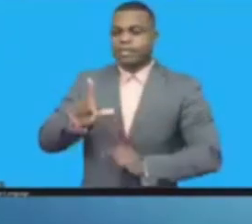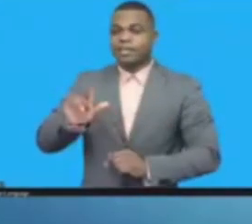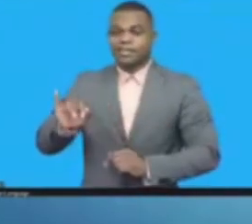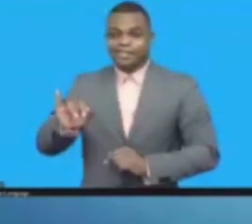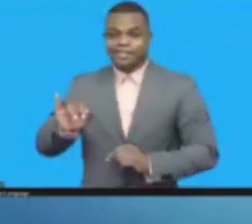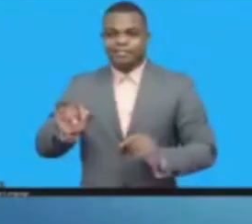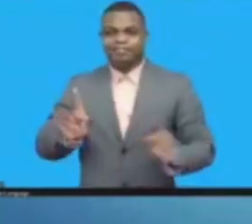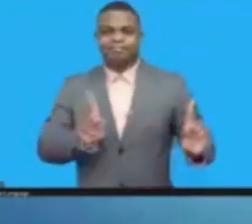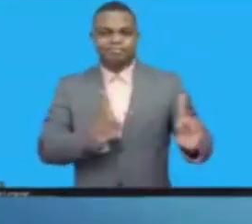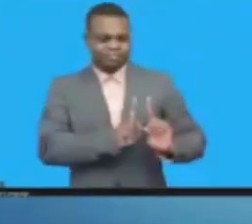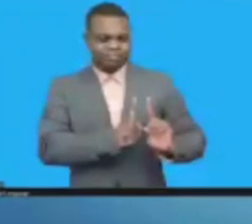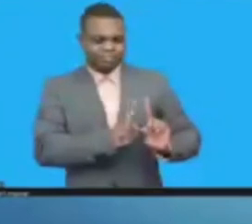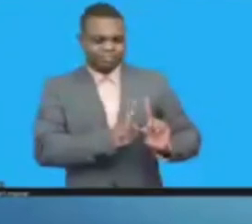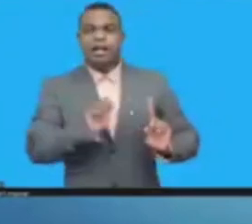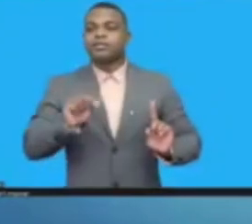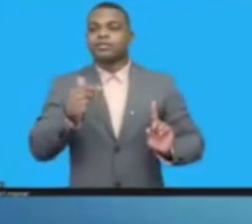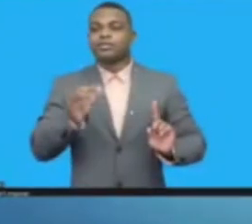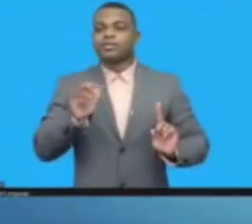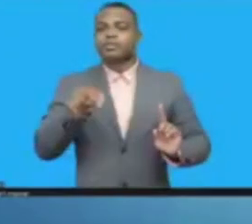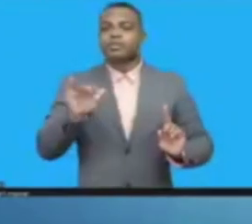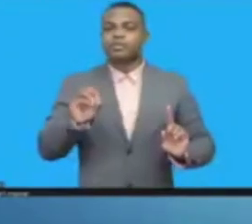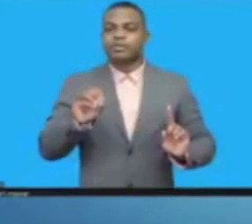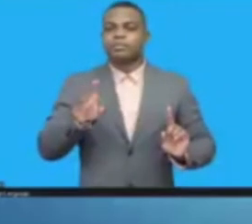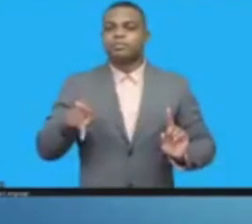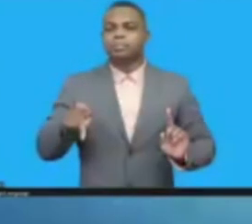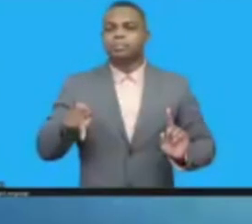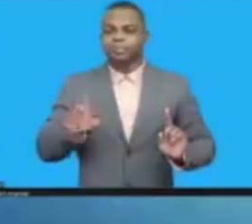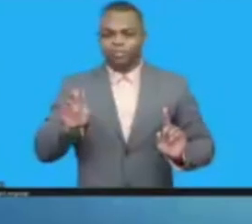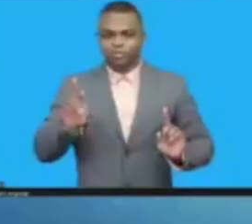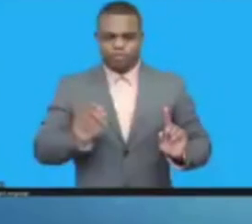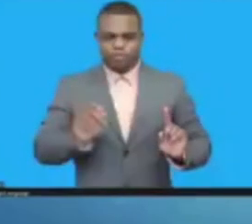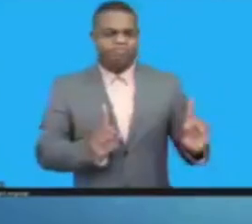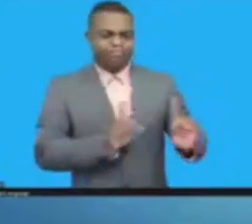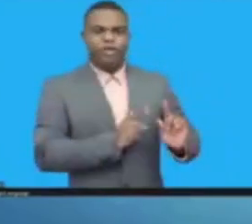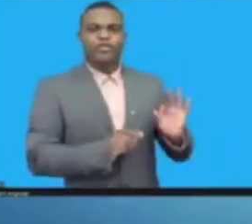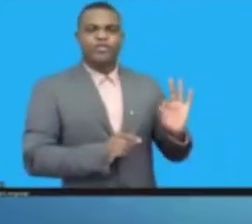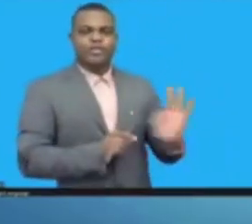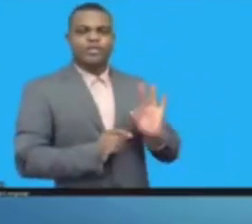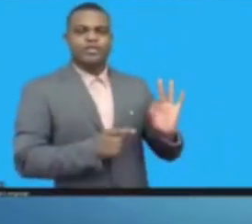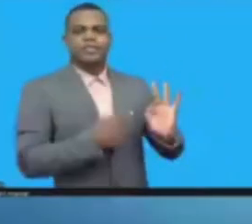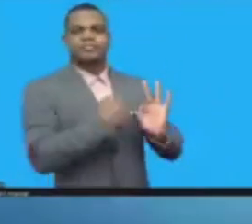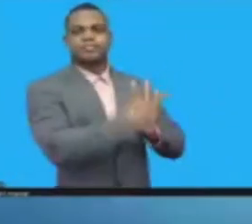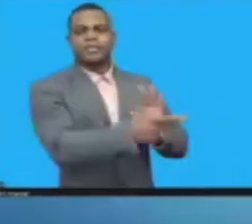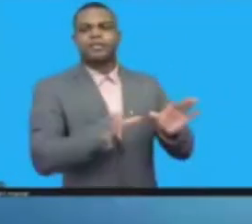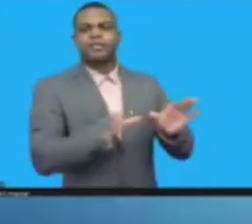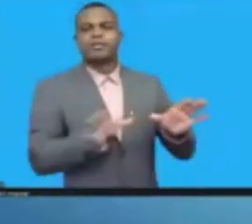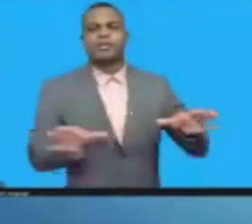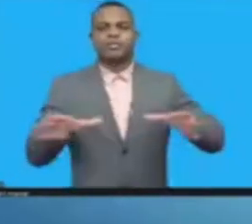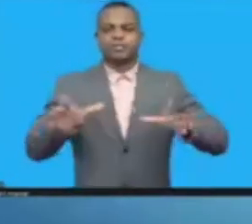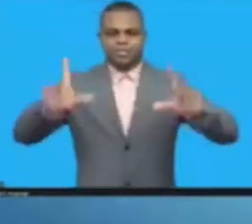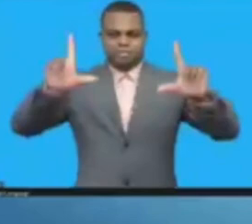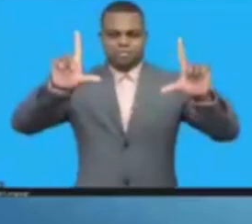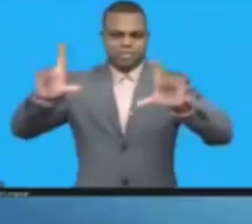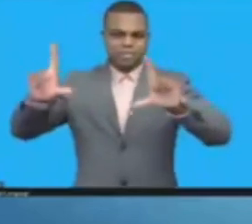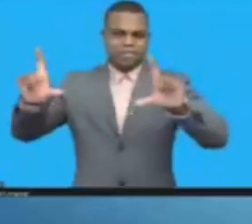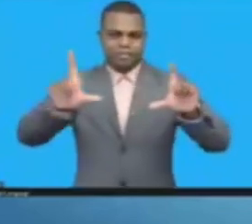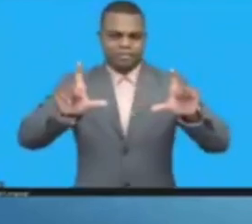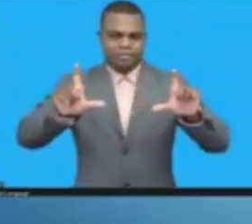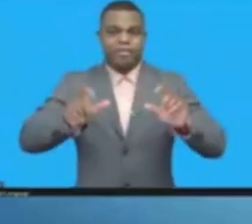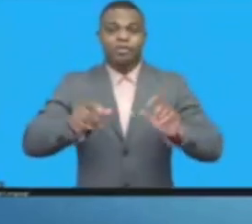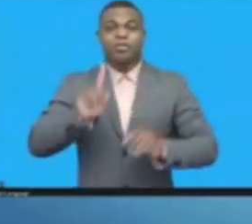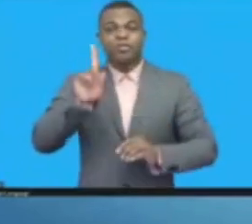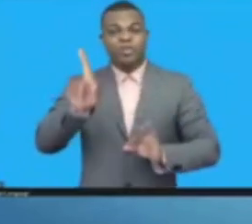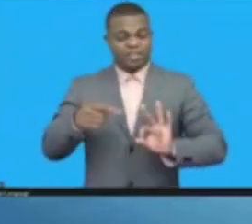قبل أن أن يغادر مع رئيس الوزراء القام السيدات والسادة